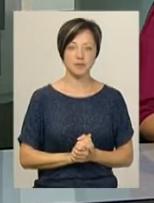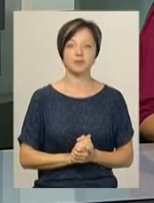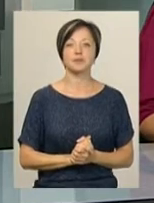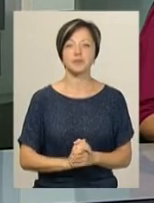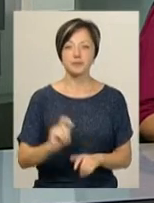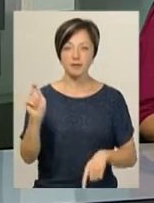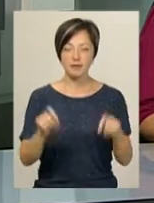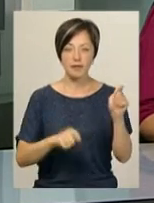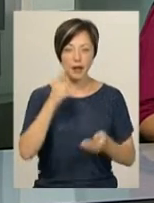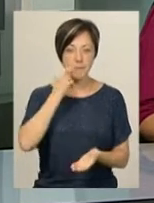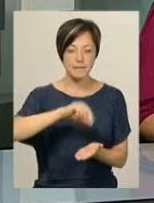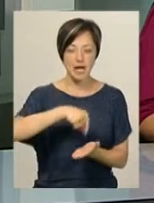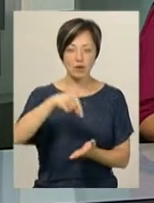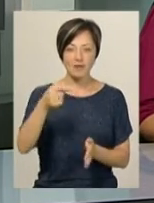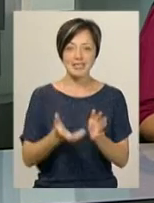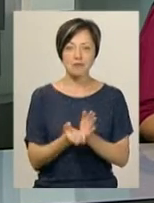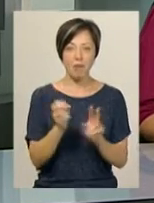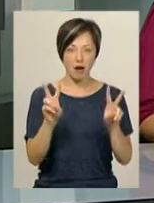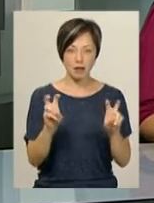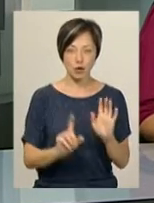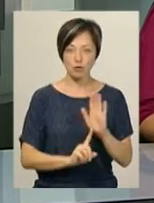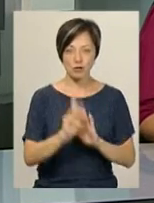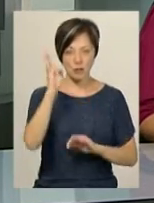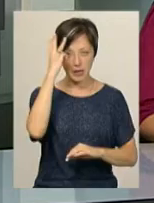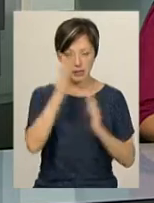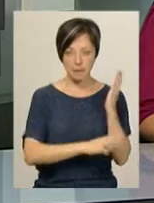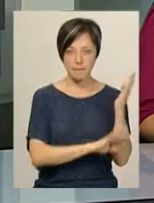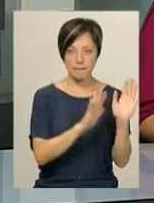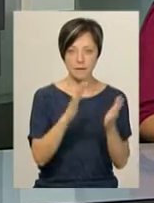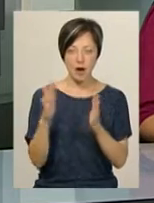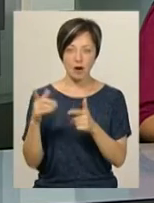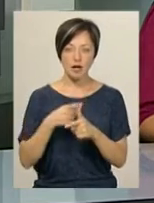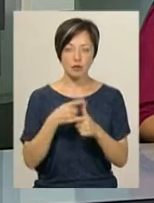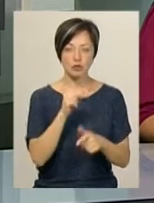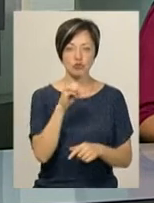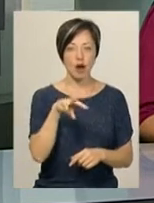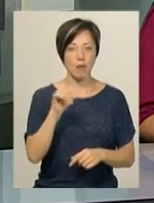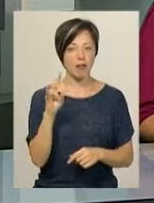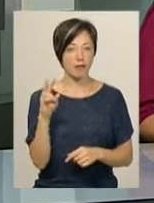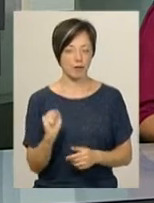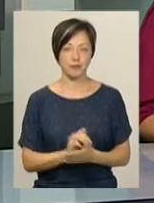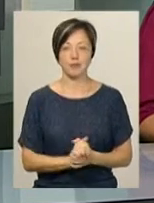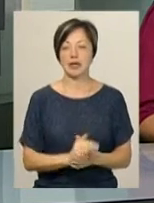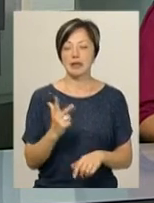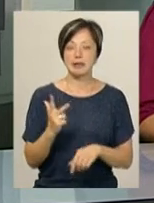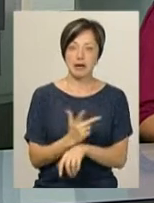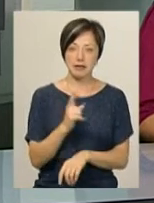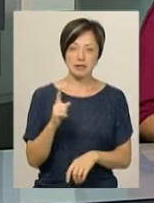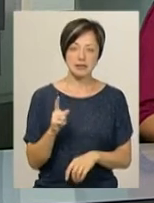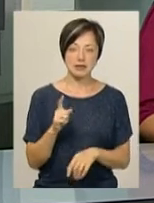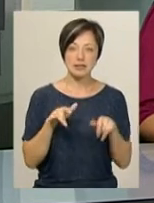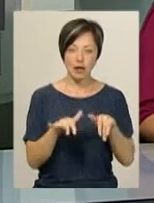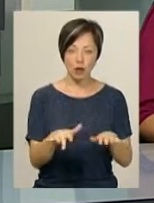Фестиваль «Медовий спас» розпочався сьогодні у Хмельницькому парку культури і відпочинку імені Михайла Чекмана. Втретє – захід